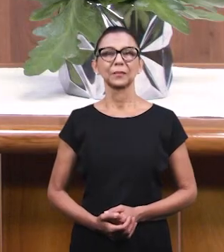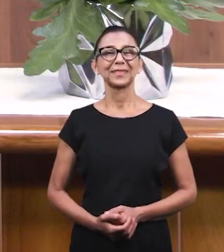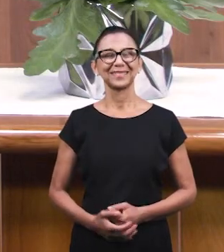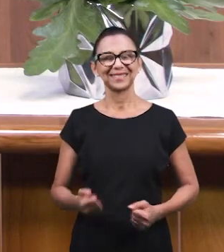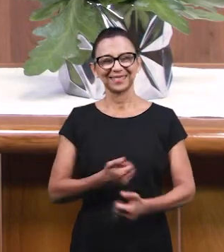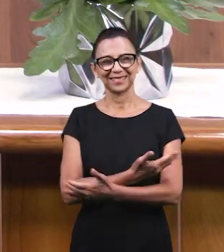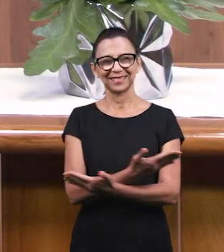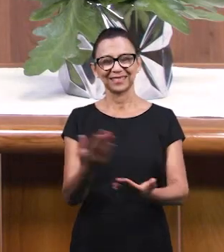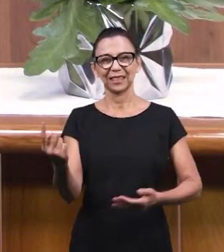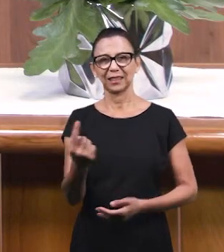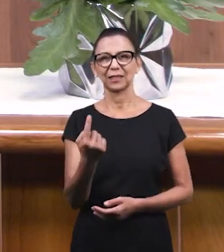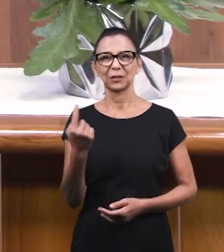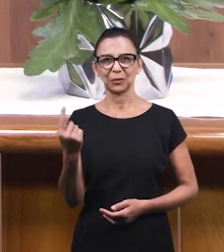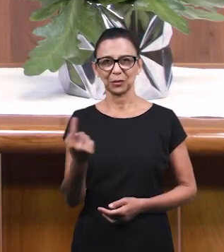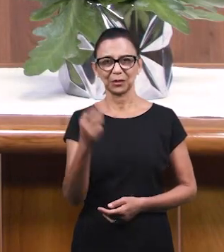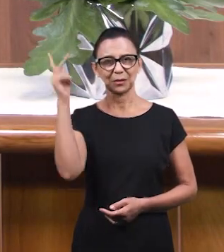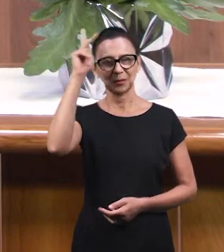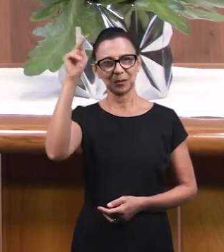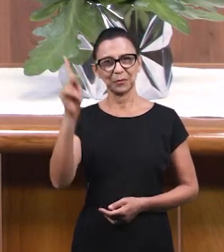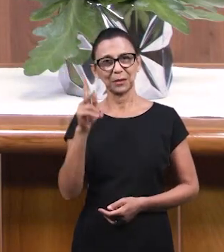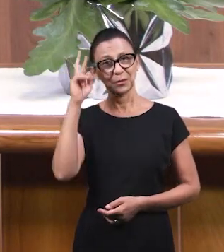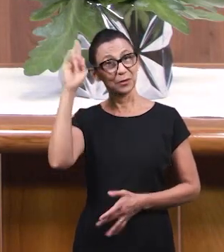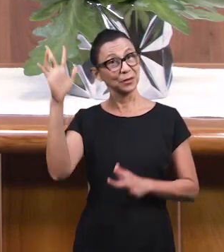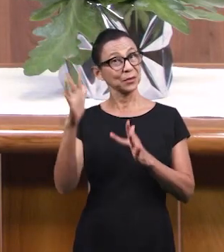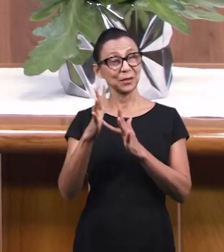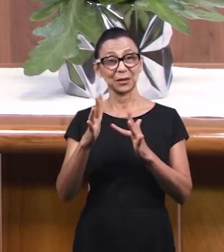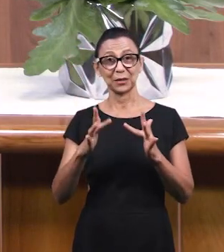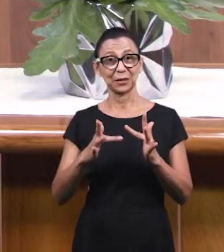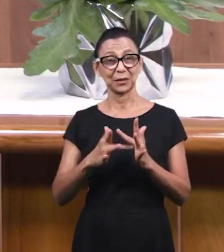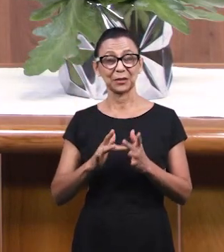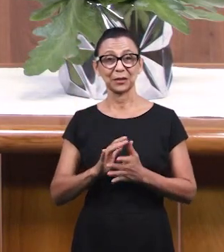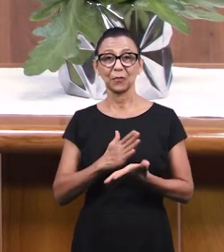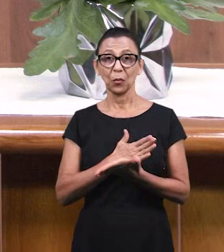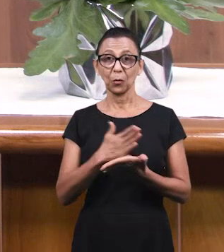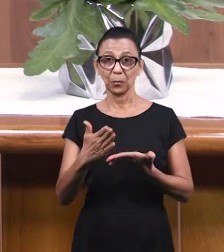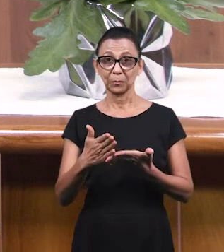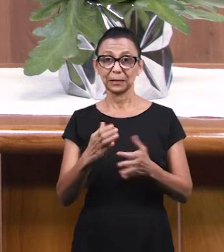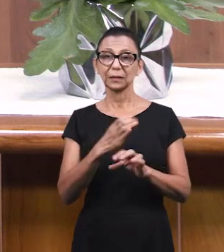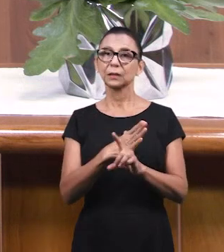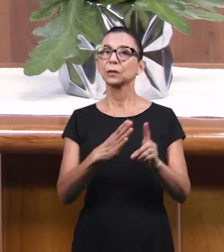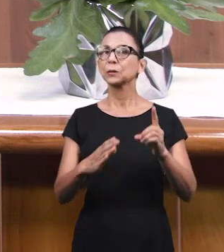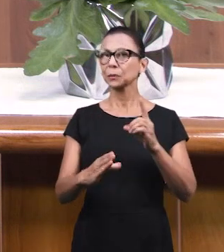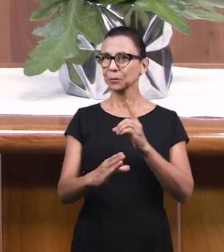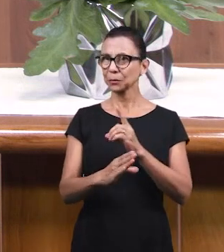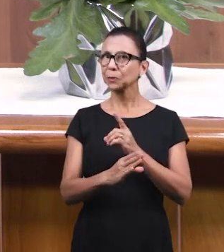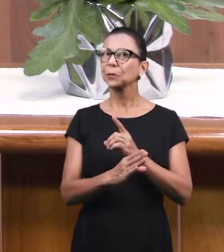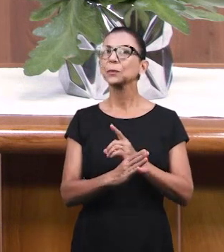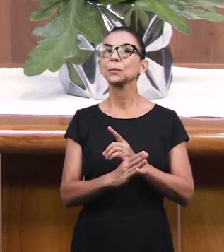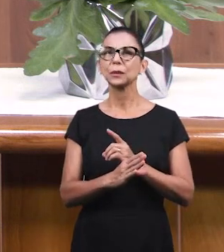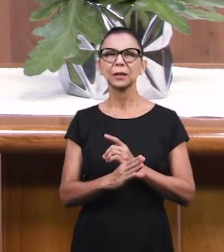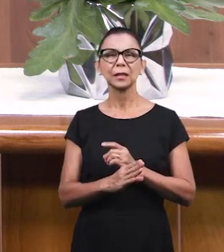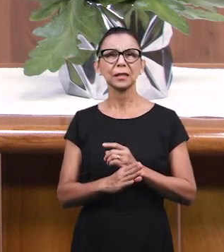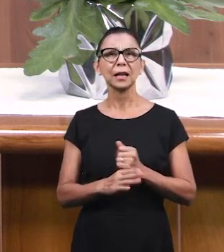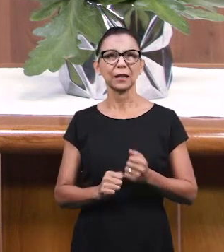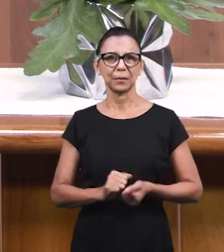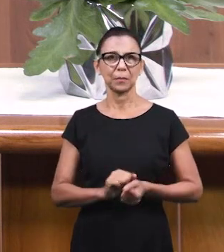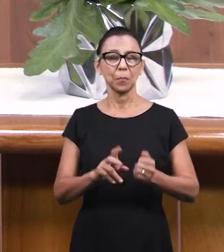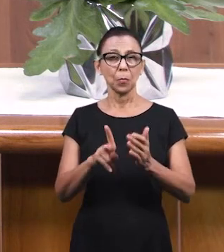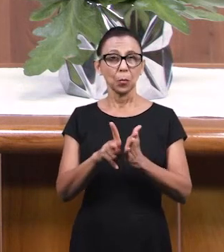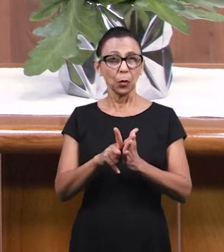Мы приветствуем Всех миром Господа Иисуса Мы начнем